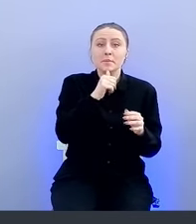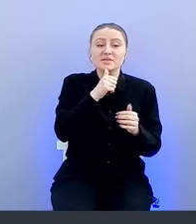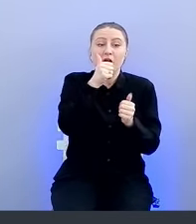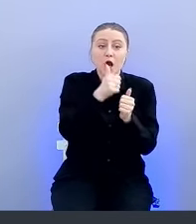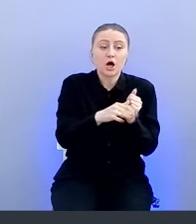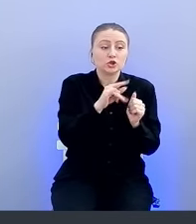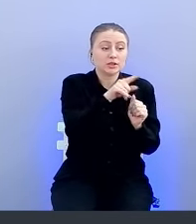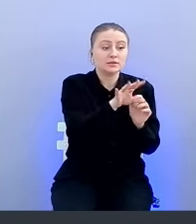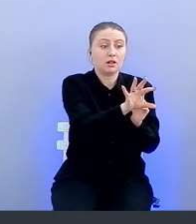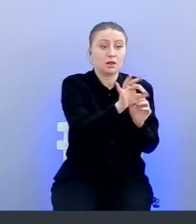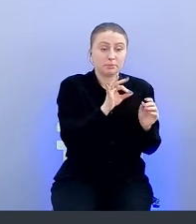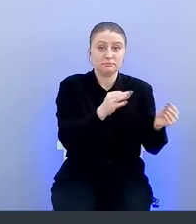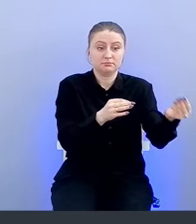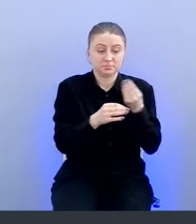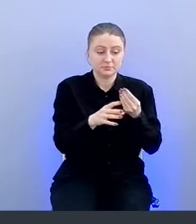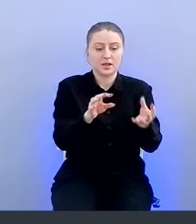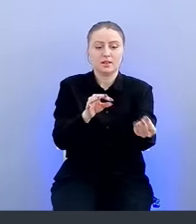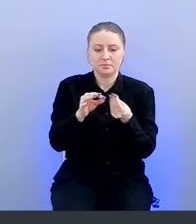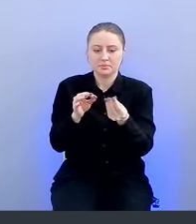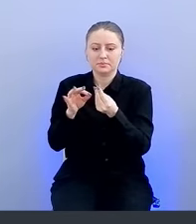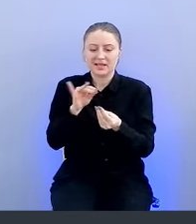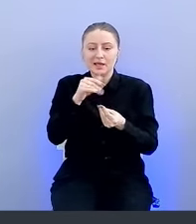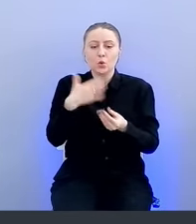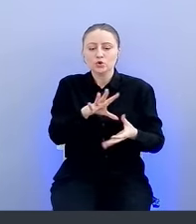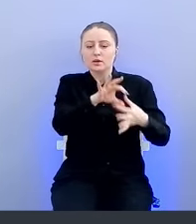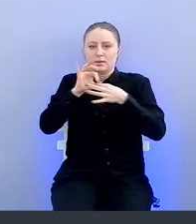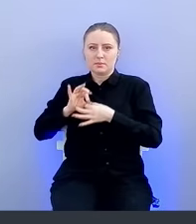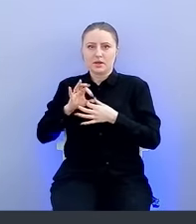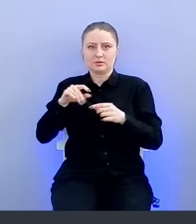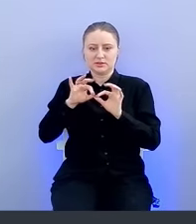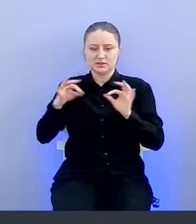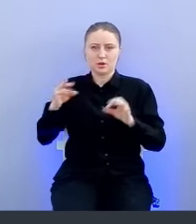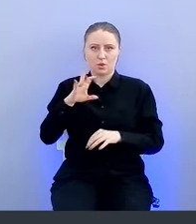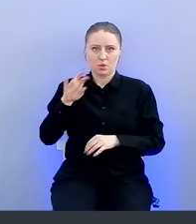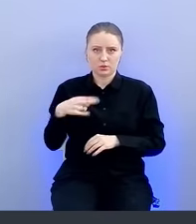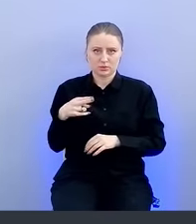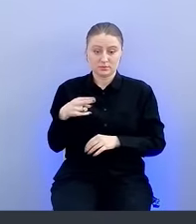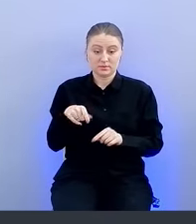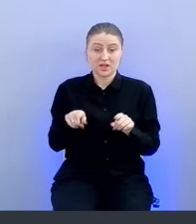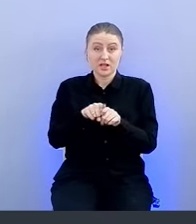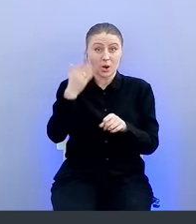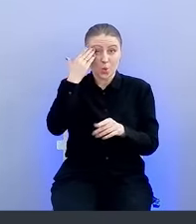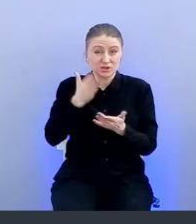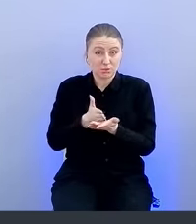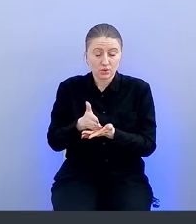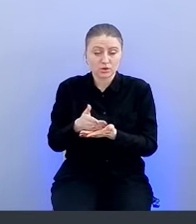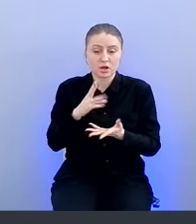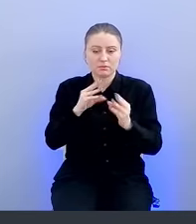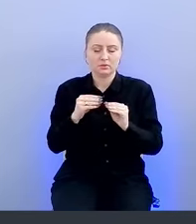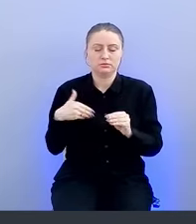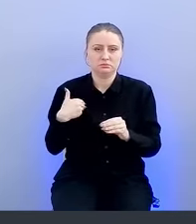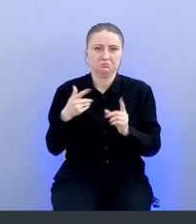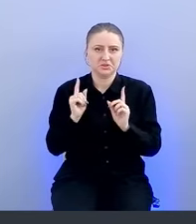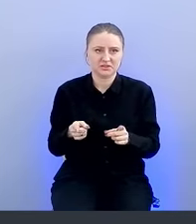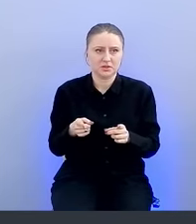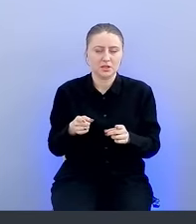найденных файнингов каждым инструментом скоррелировать непосредственно с кодом. И такой способ показал на самом деле очень